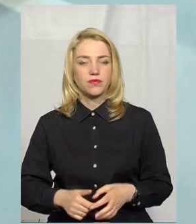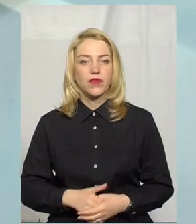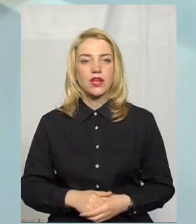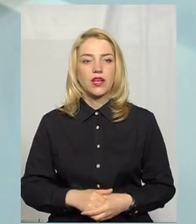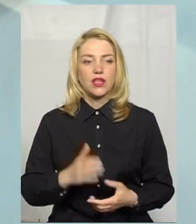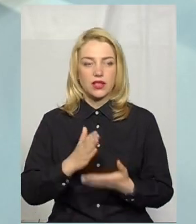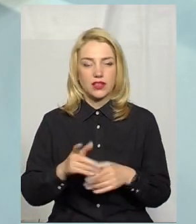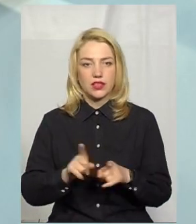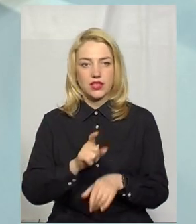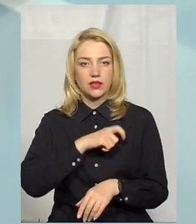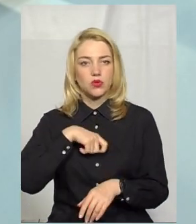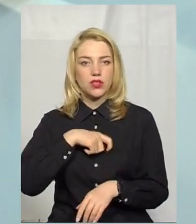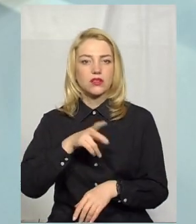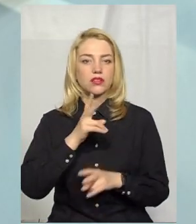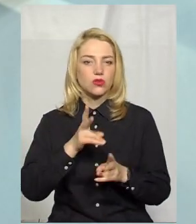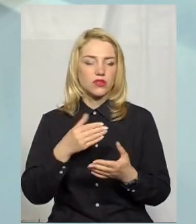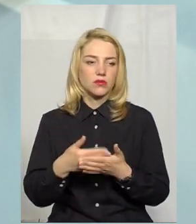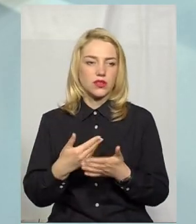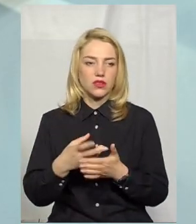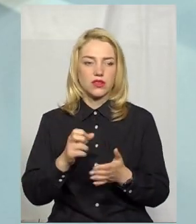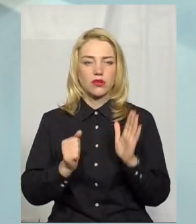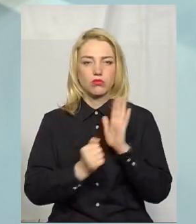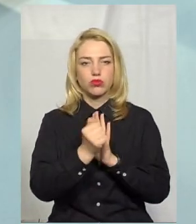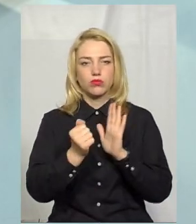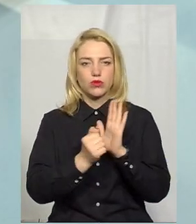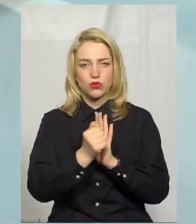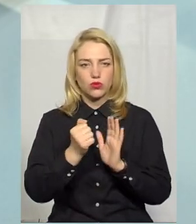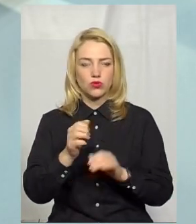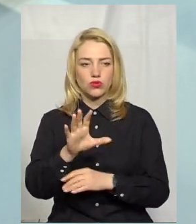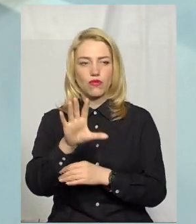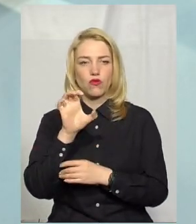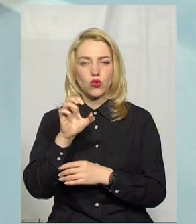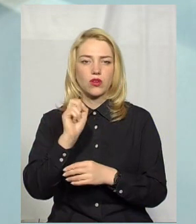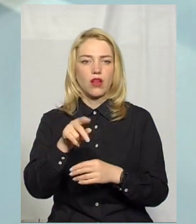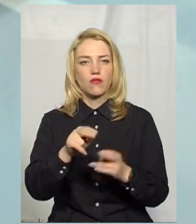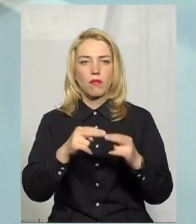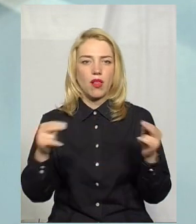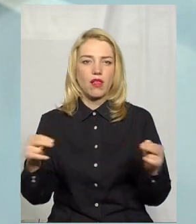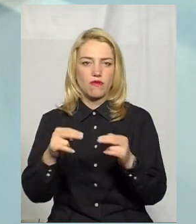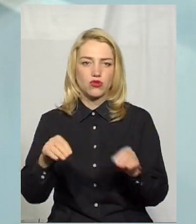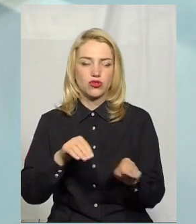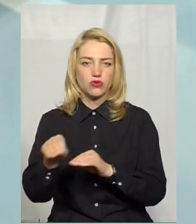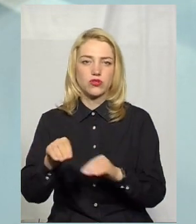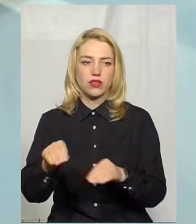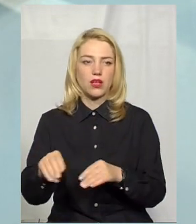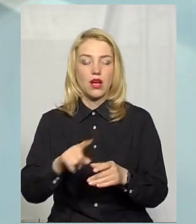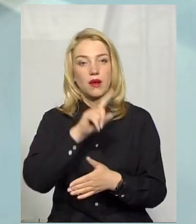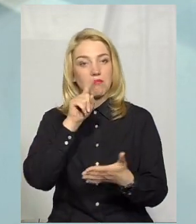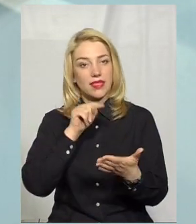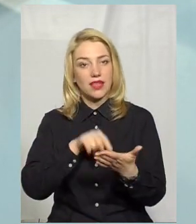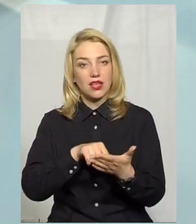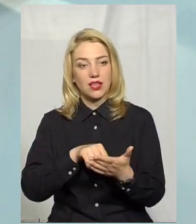Є депутати, які там публікують фото встановлених ними лавочок. Ну, питання, це лавочки